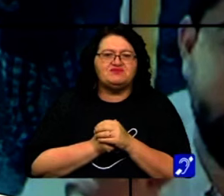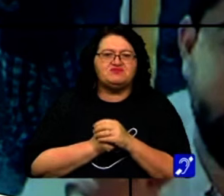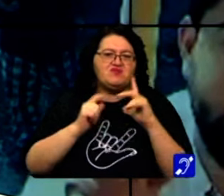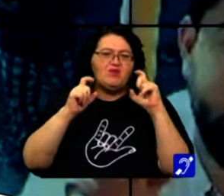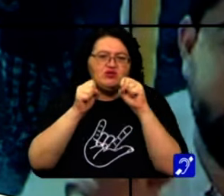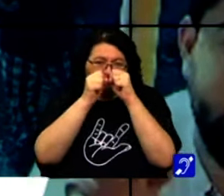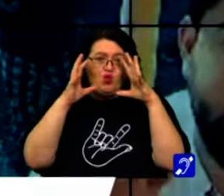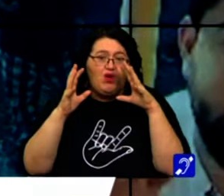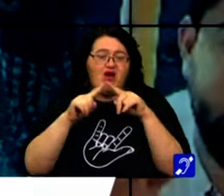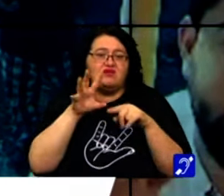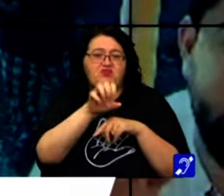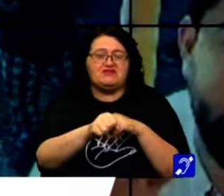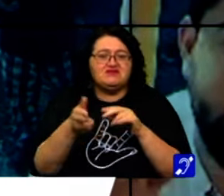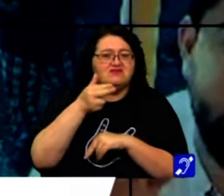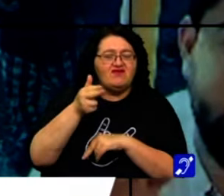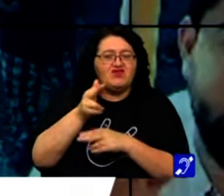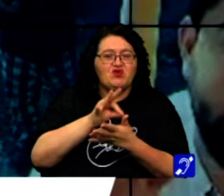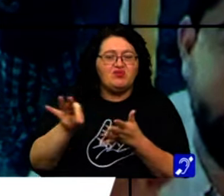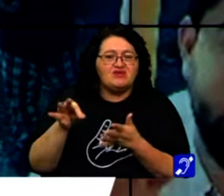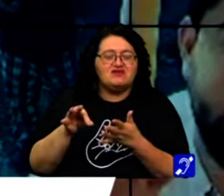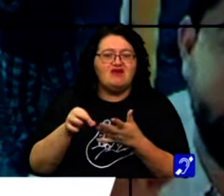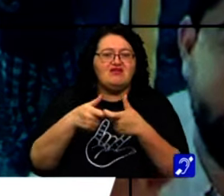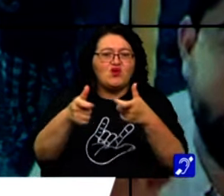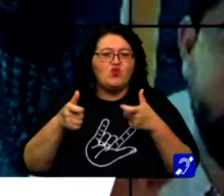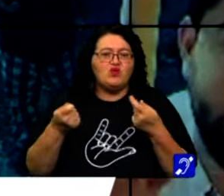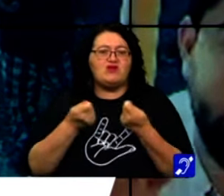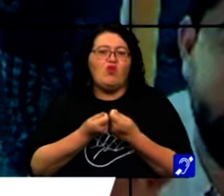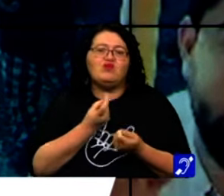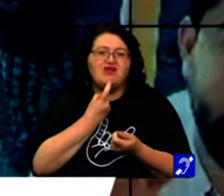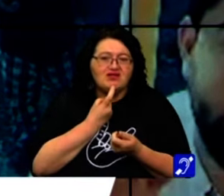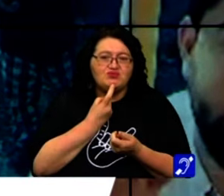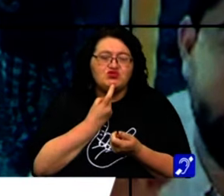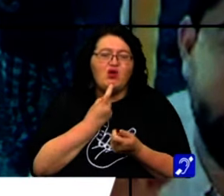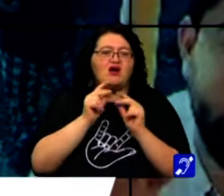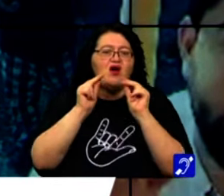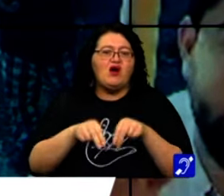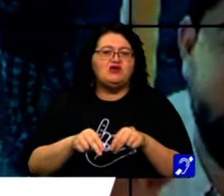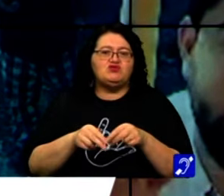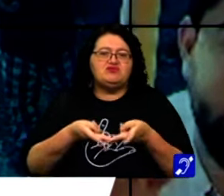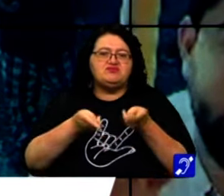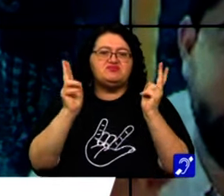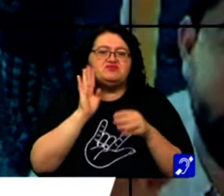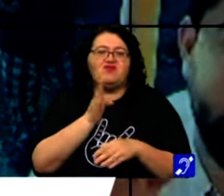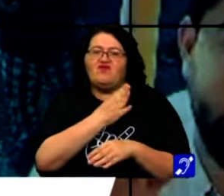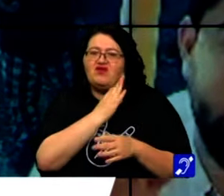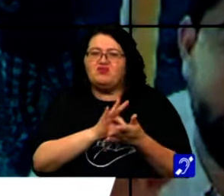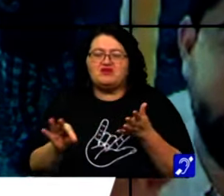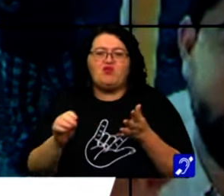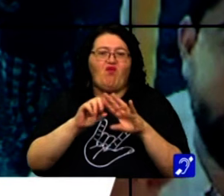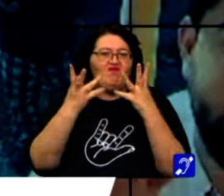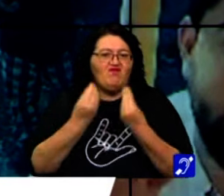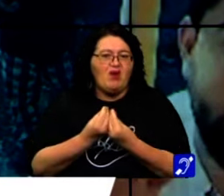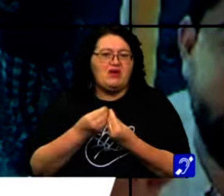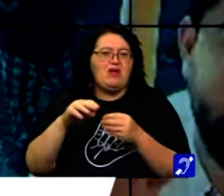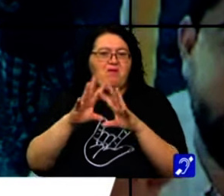Imagini șocante surprinse de camerele de supraveghere dintr-o curte comună din Timișoara au ajuns pe rețelele de socializare. O familie,